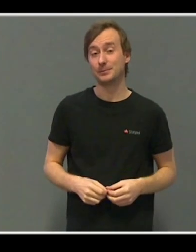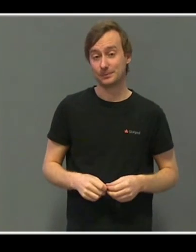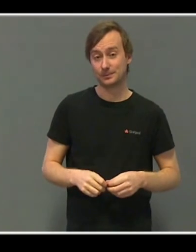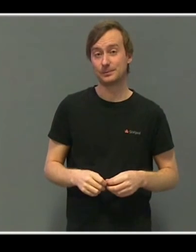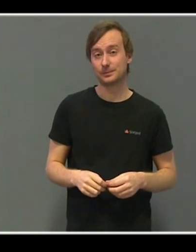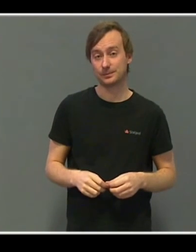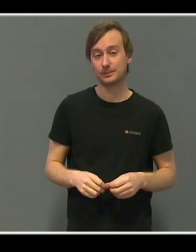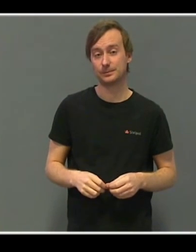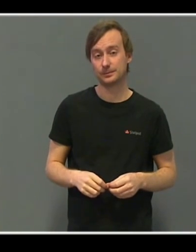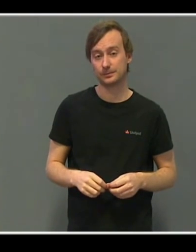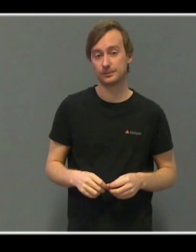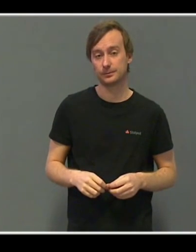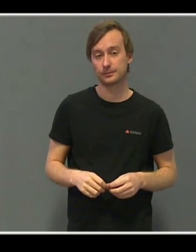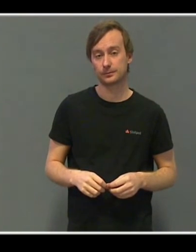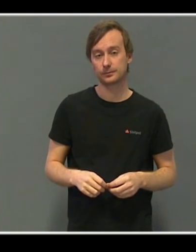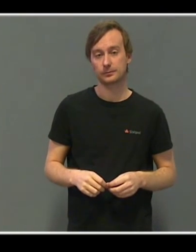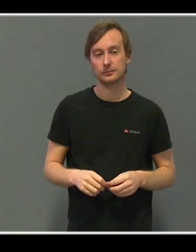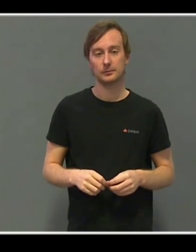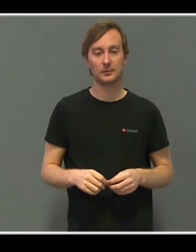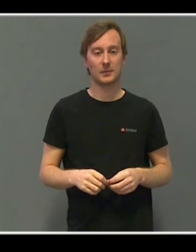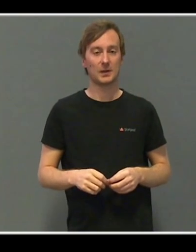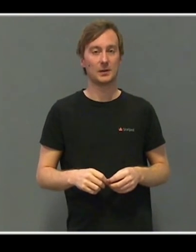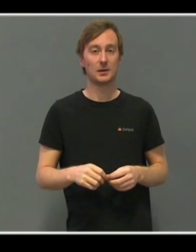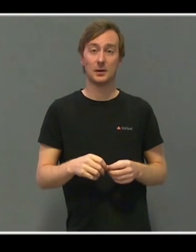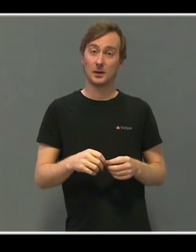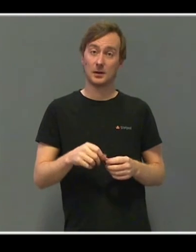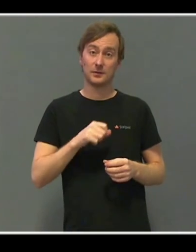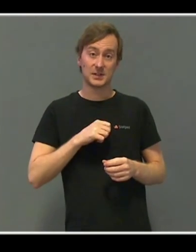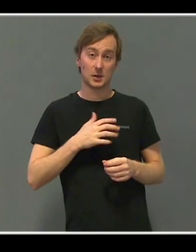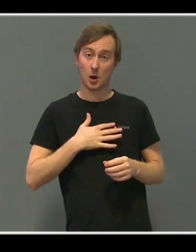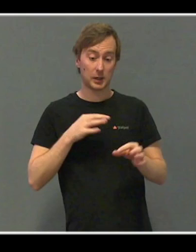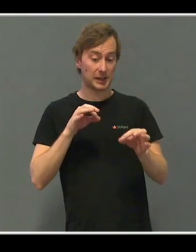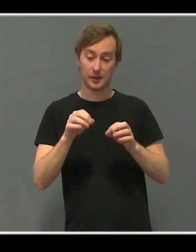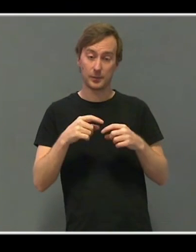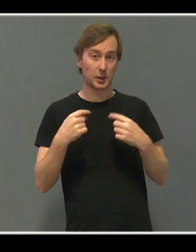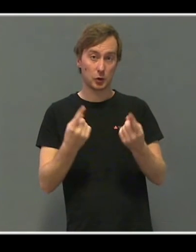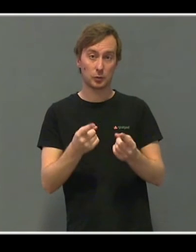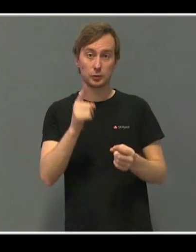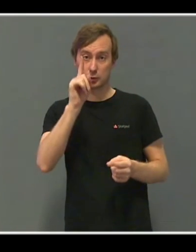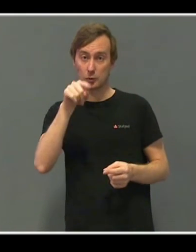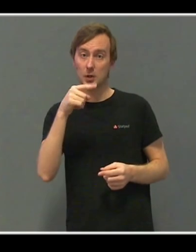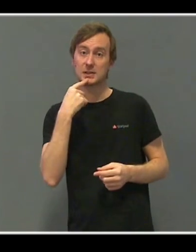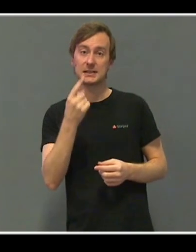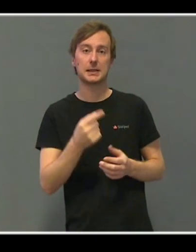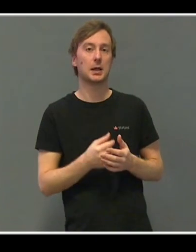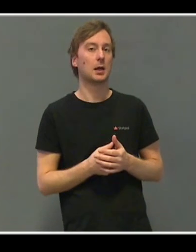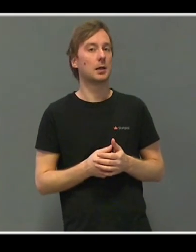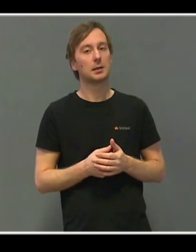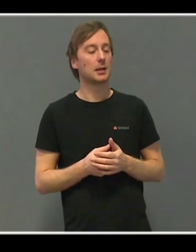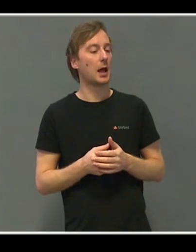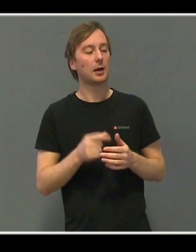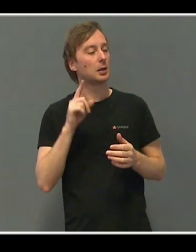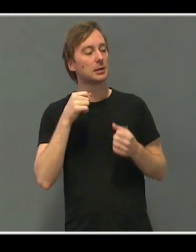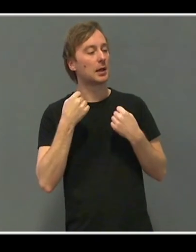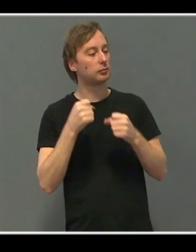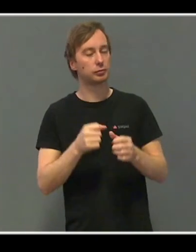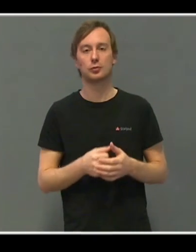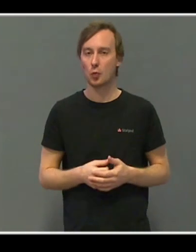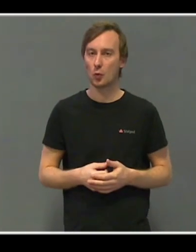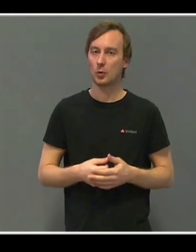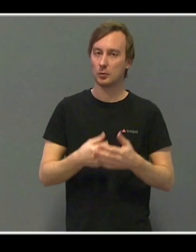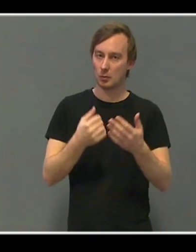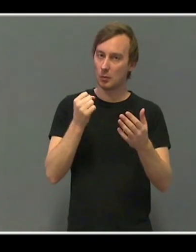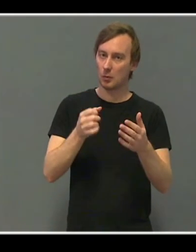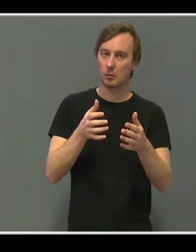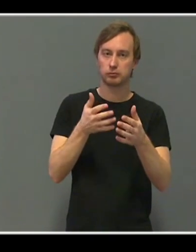Ikke sant. Det er ikke noe hvileputa, altså, at ikke du har noe gamingrom for å starte. Vi må begynne å tenke på å